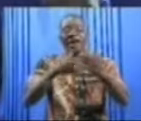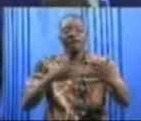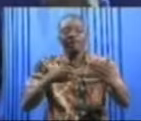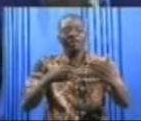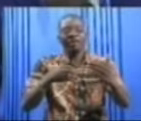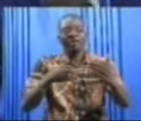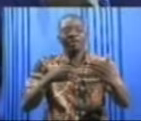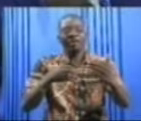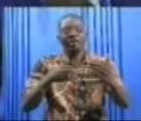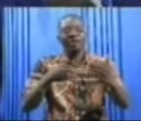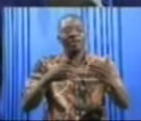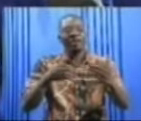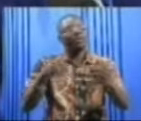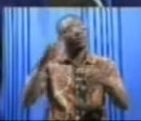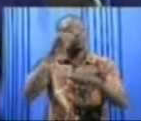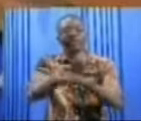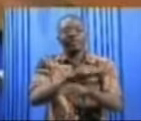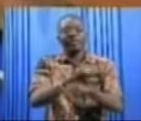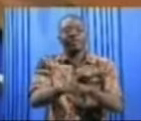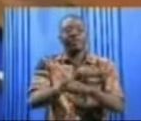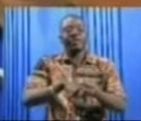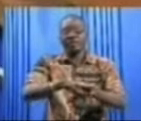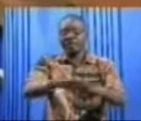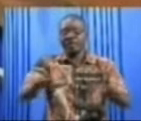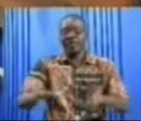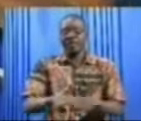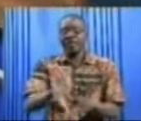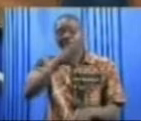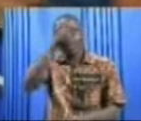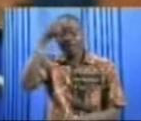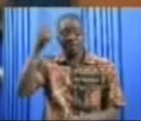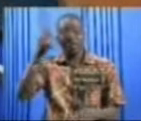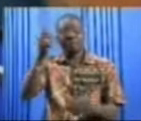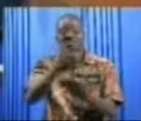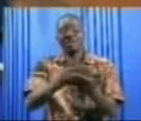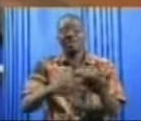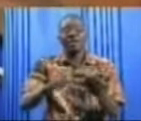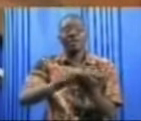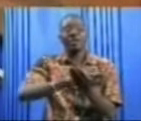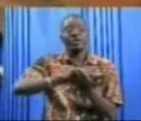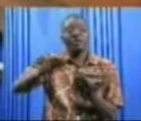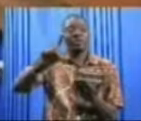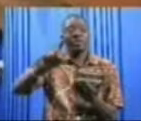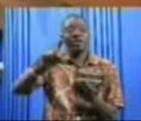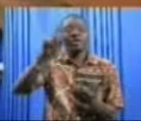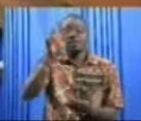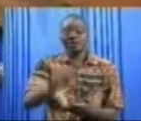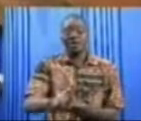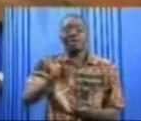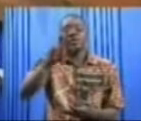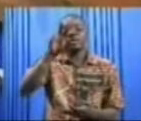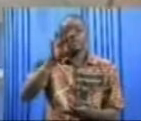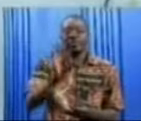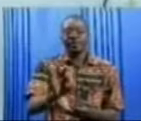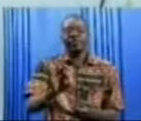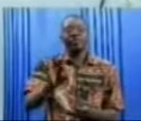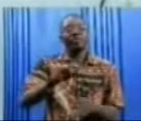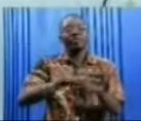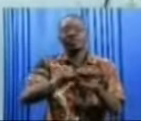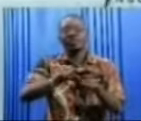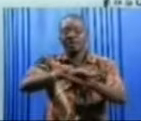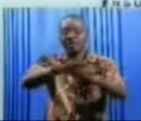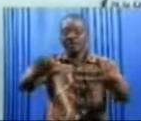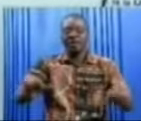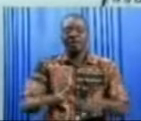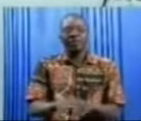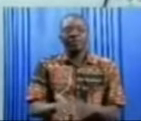emploi sur le terrain, parce que dans quelques semaines, cette 39e promotion sera sur le terrain. L'un des